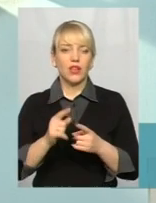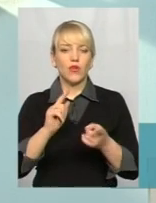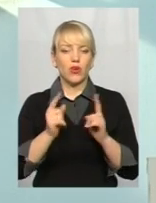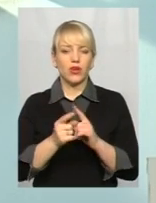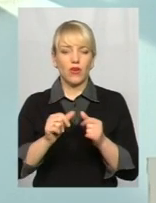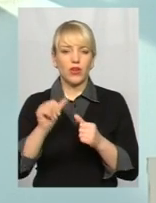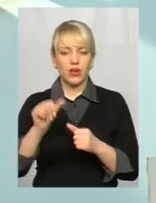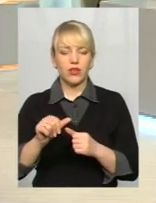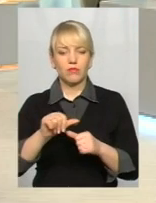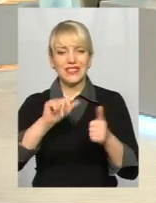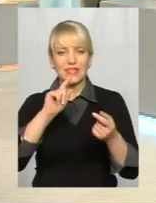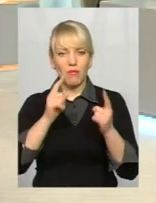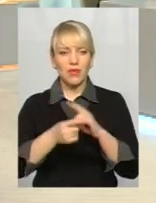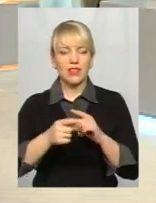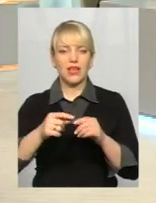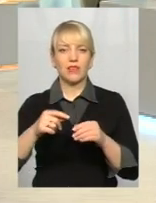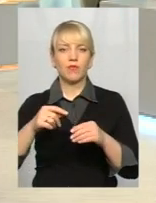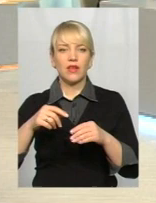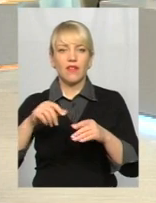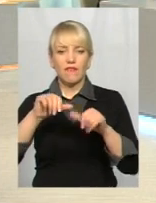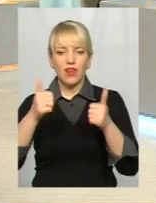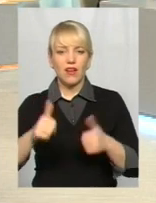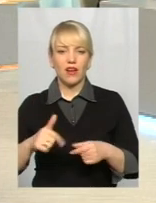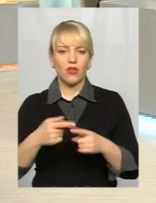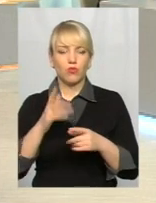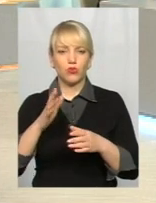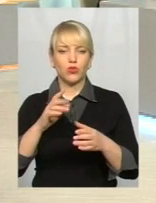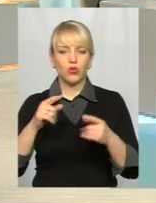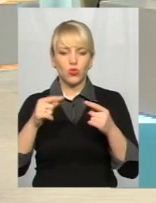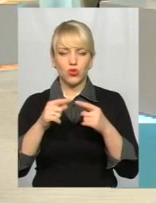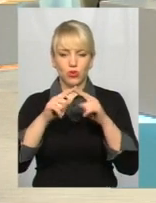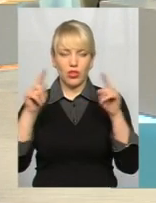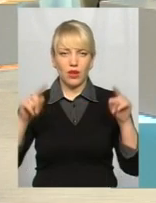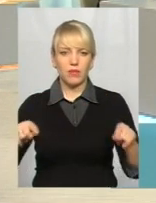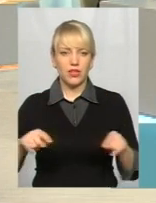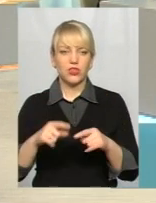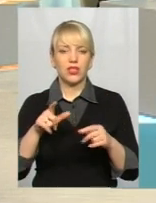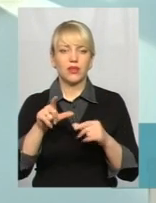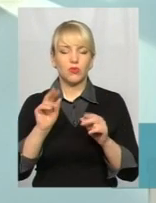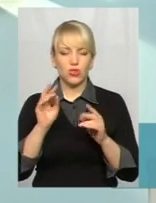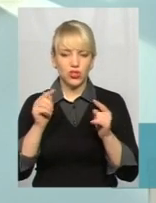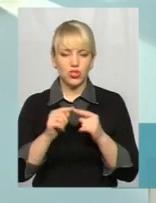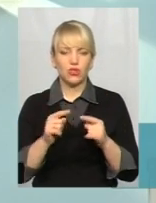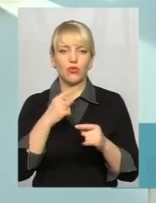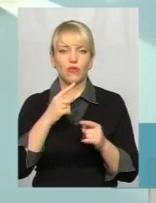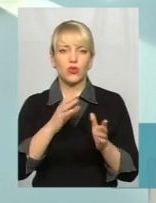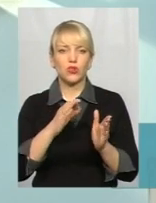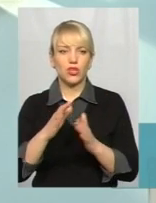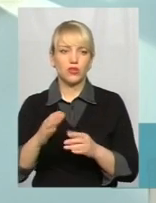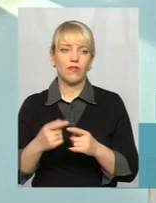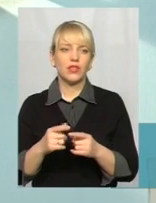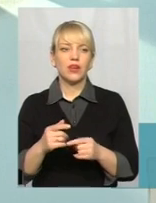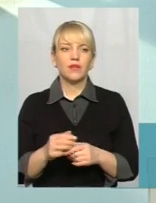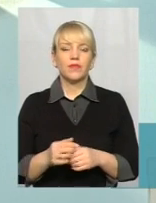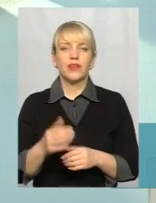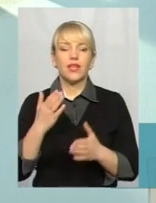зовнішнього вигляду, зрозуміло, будуть так само ці таблички, які тепер будуть чітко регулюватися, що вони мають бути розташовані. І в разі недотримання договірних відносин,